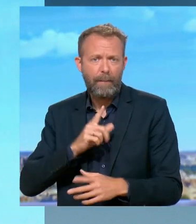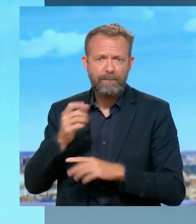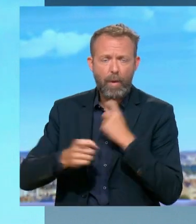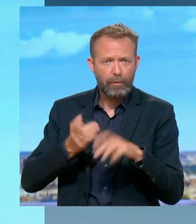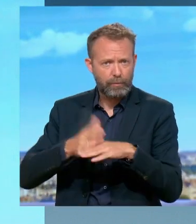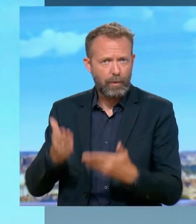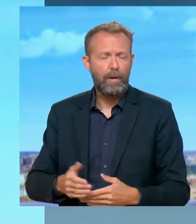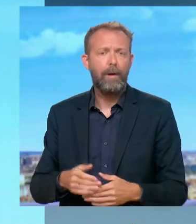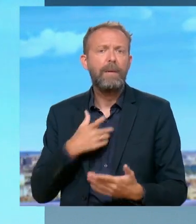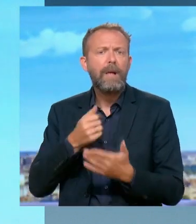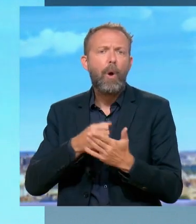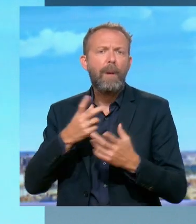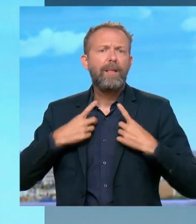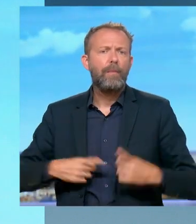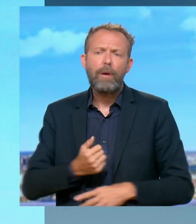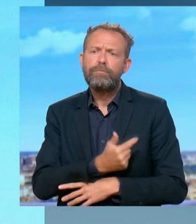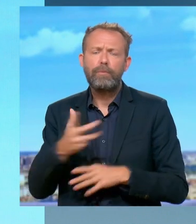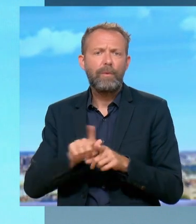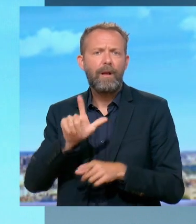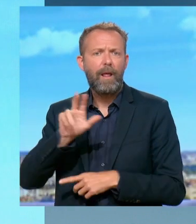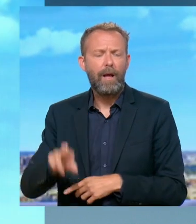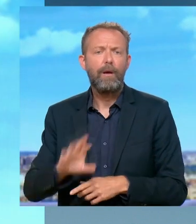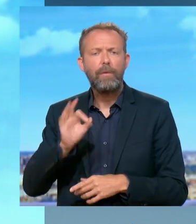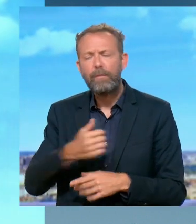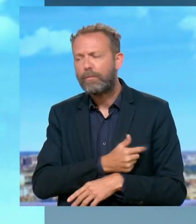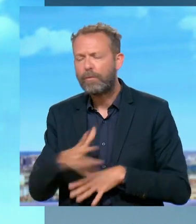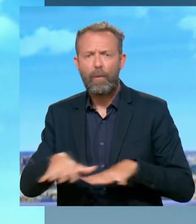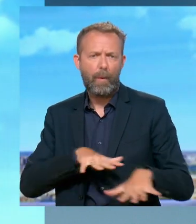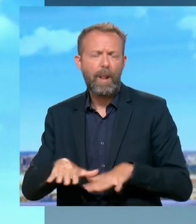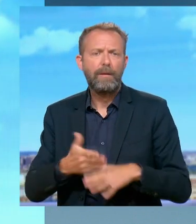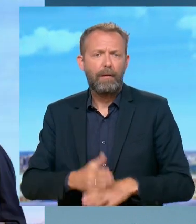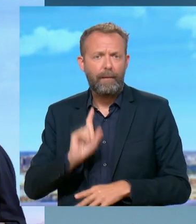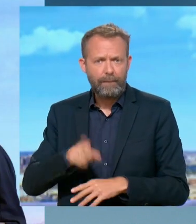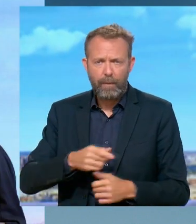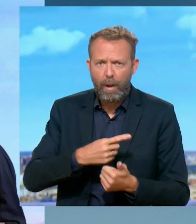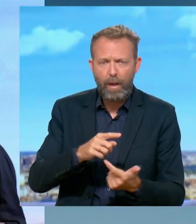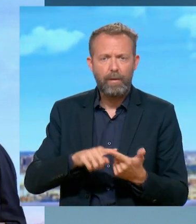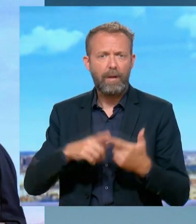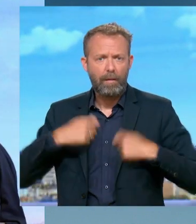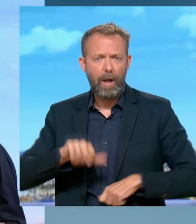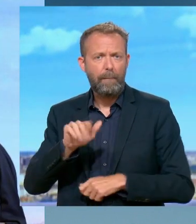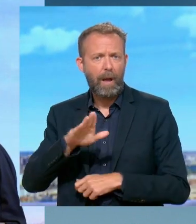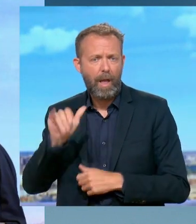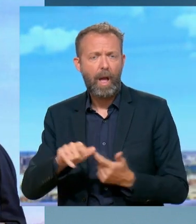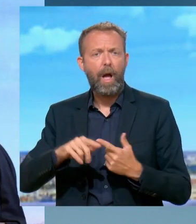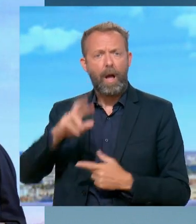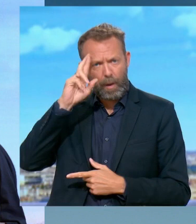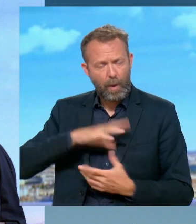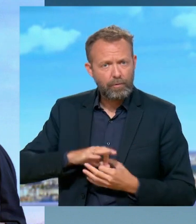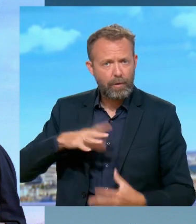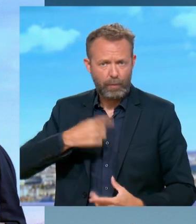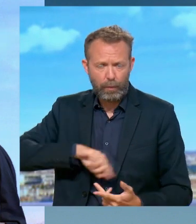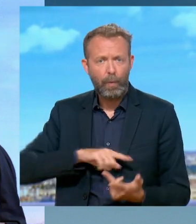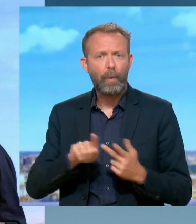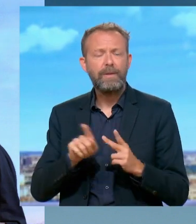début de l'histoire. combat des députés de la République en à l'époque. y milliard à mobiliser sur cette question-là. Il faut y aller. Sur le port de la Baïa, c'est nous. Sur la laïcité, c'est nous. Sur la